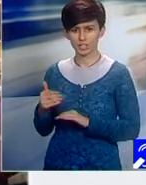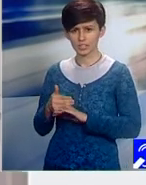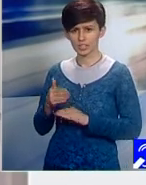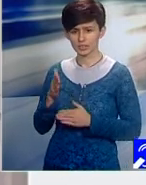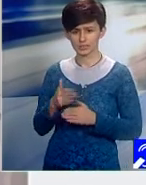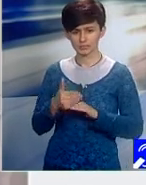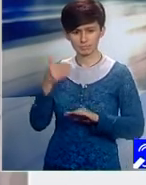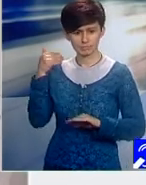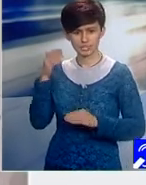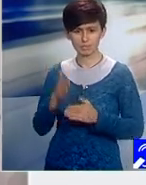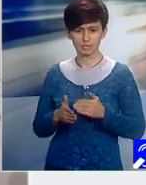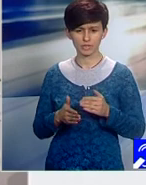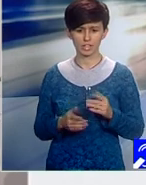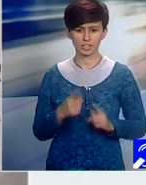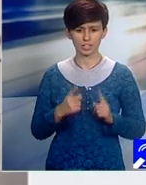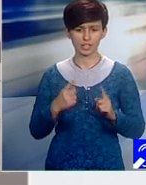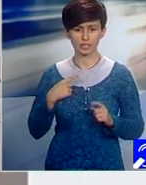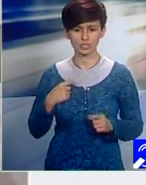situația să departajăm